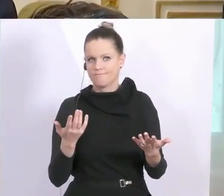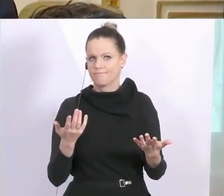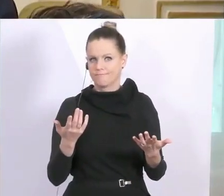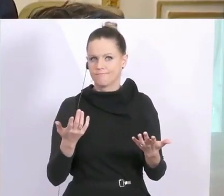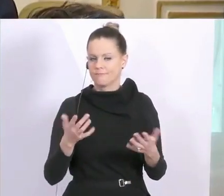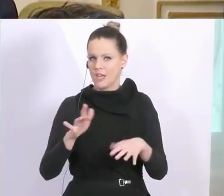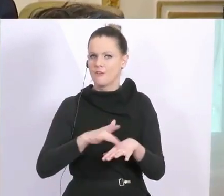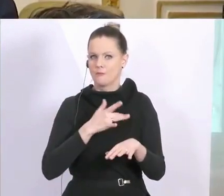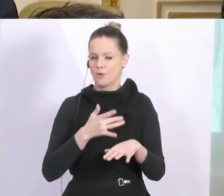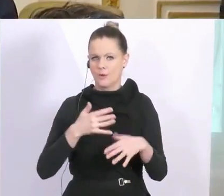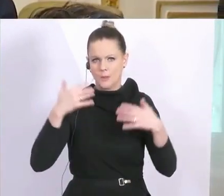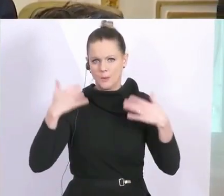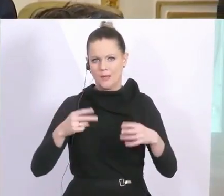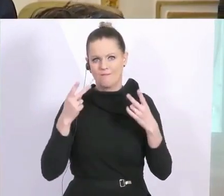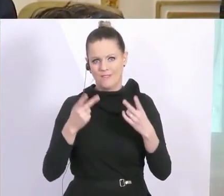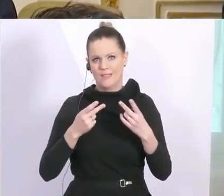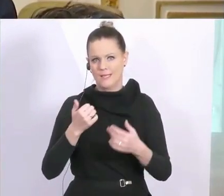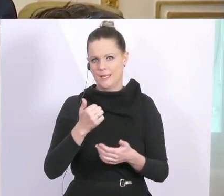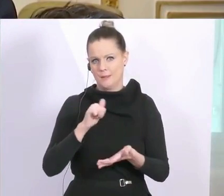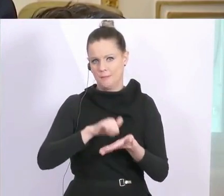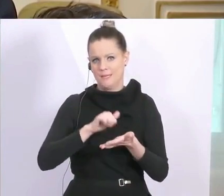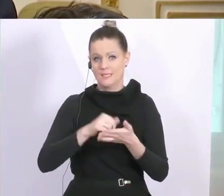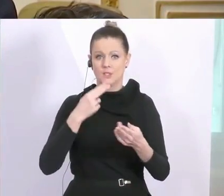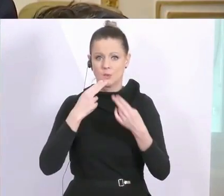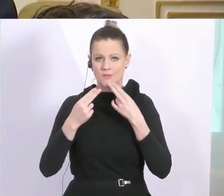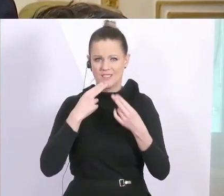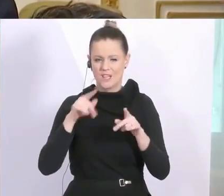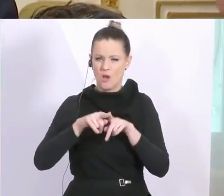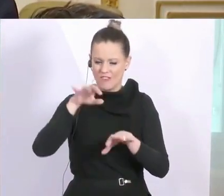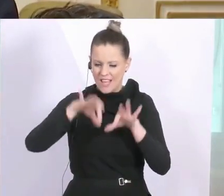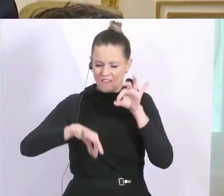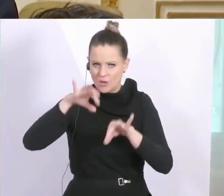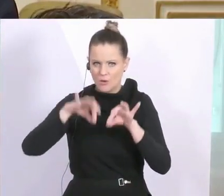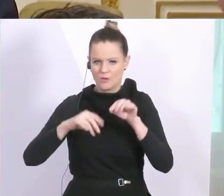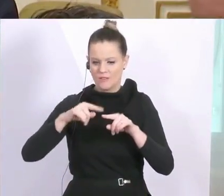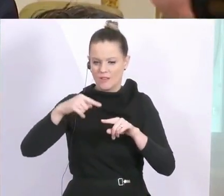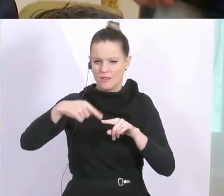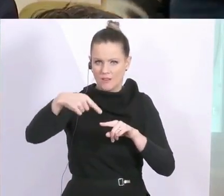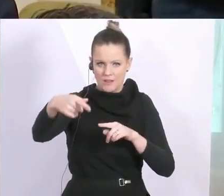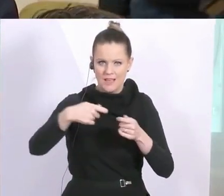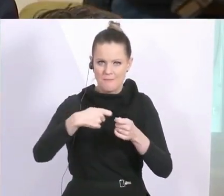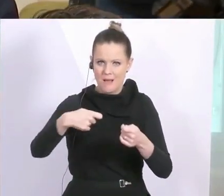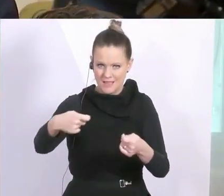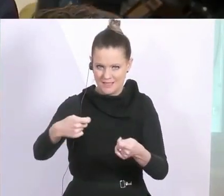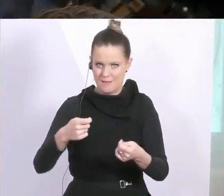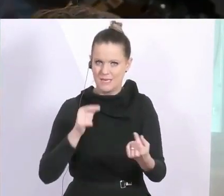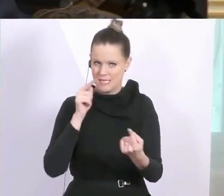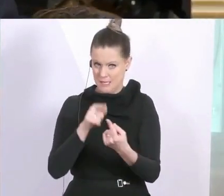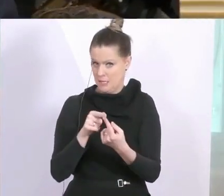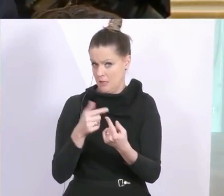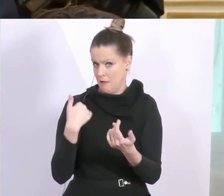-Pressekonferenz verstanden werden, die auch zur Evaluierung und zur Ankündigung der nächsten Maßnahmen gedacht war.